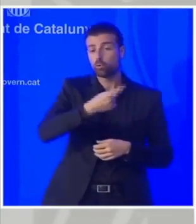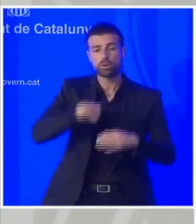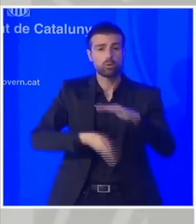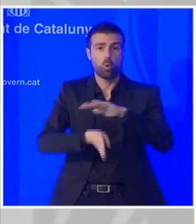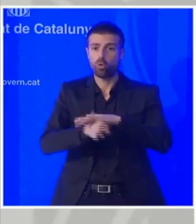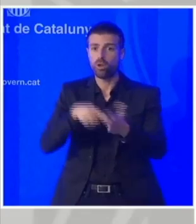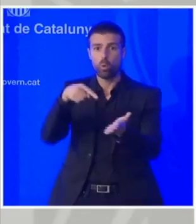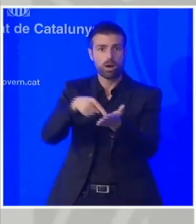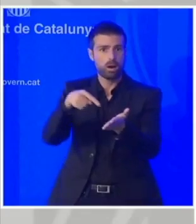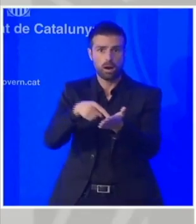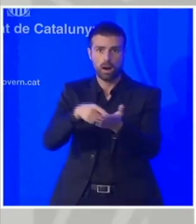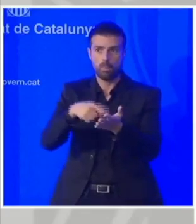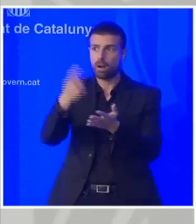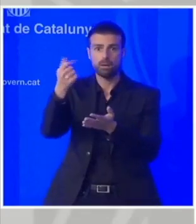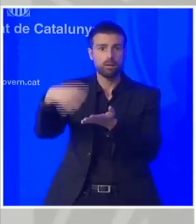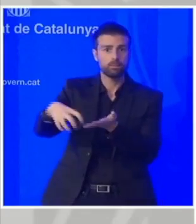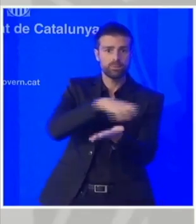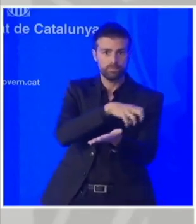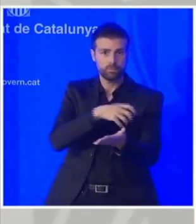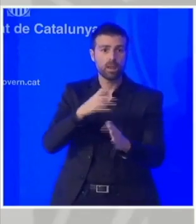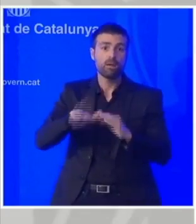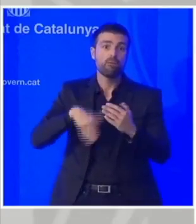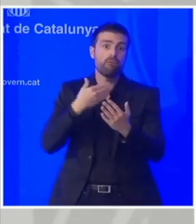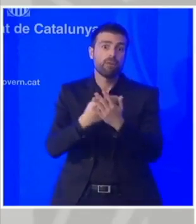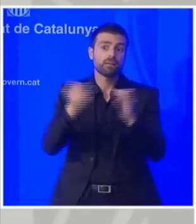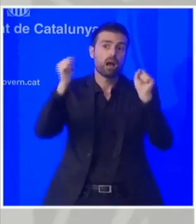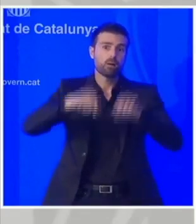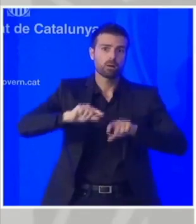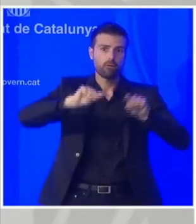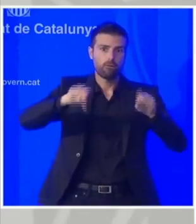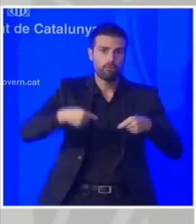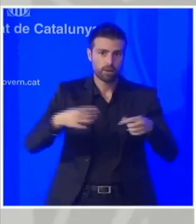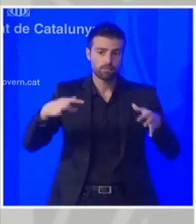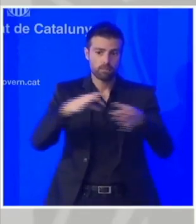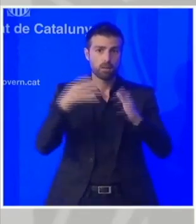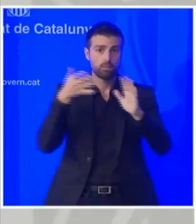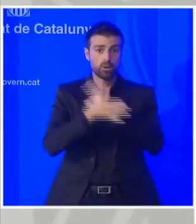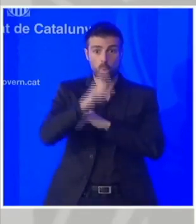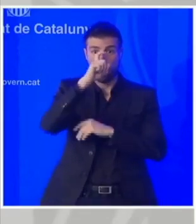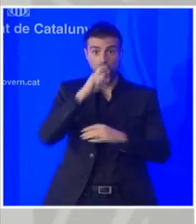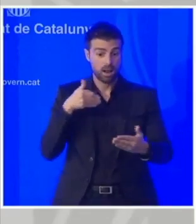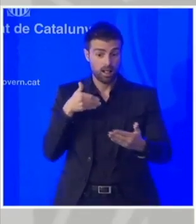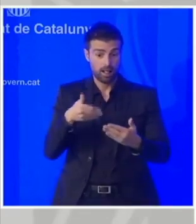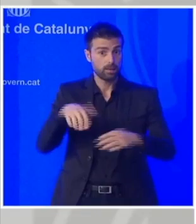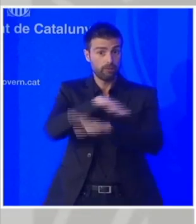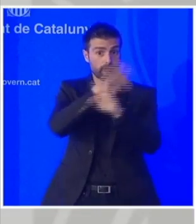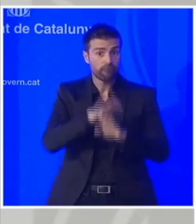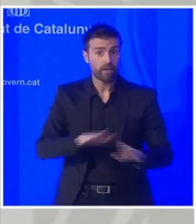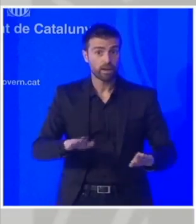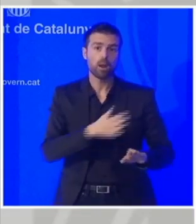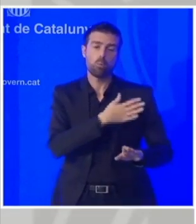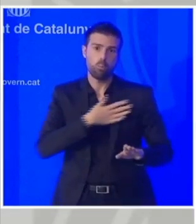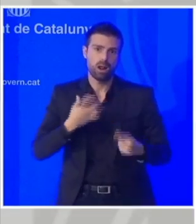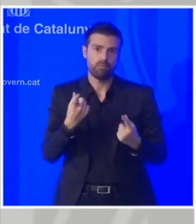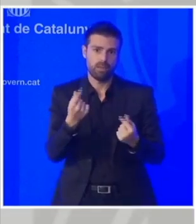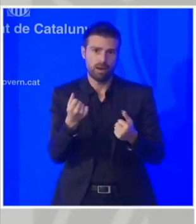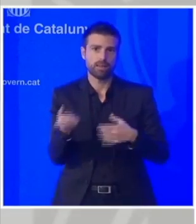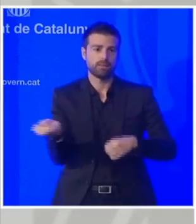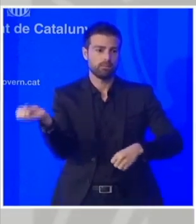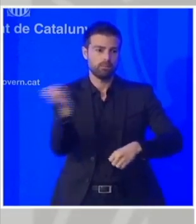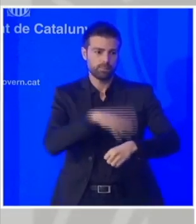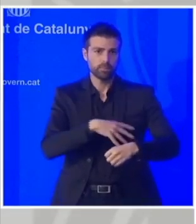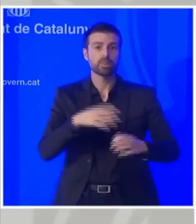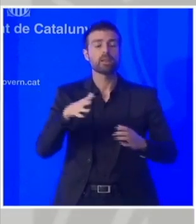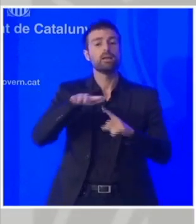aquesta reversió fins que puguem tindre l'acord perquè estem pràcticament a final d'any i el que volem és que aquests diners puguin entrar dins de les